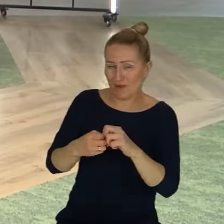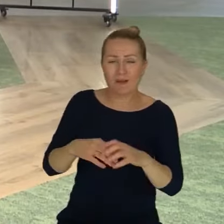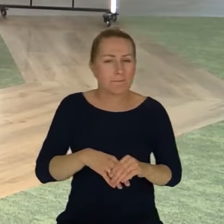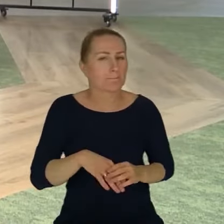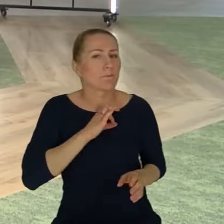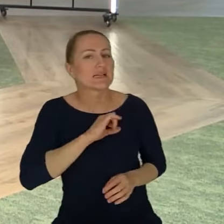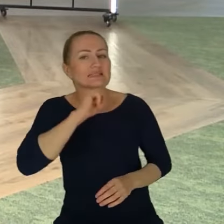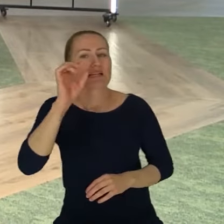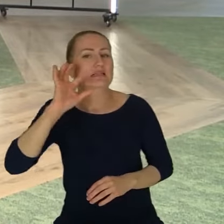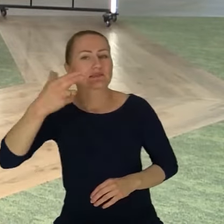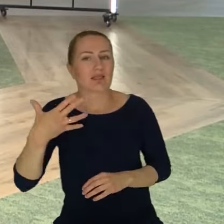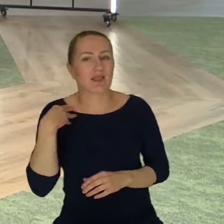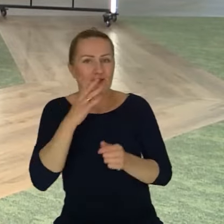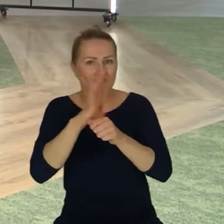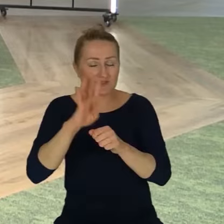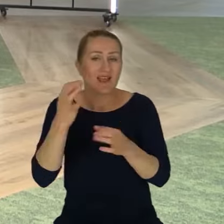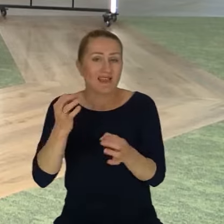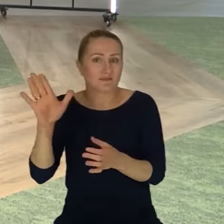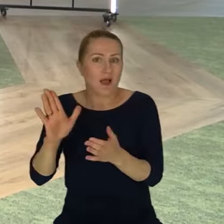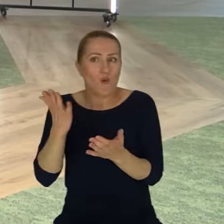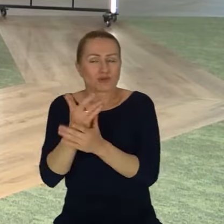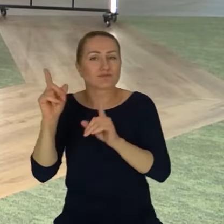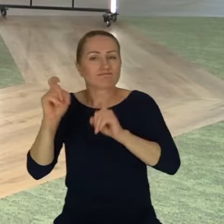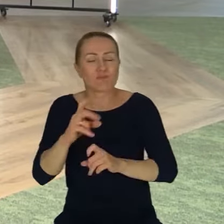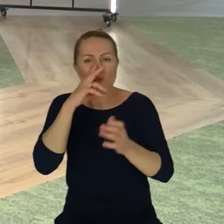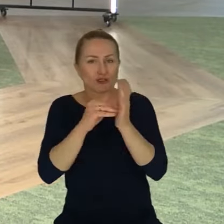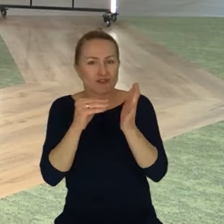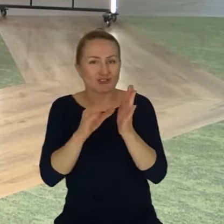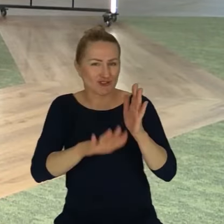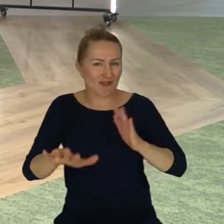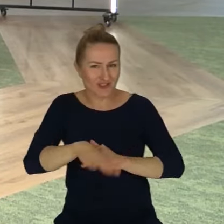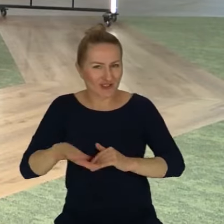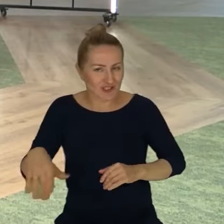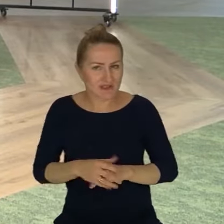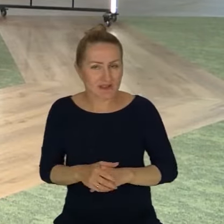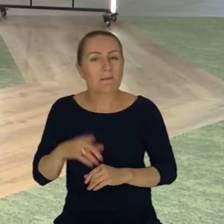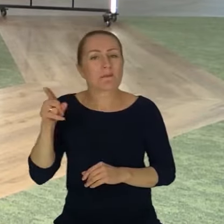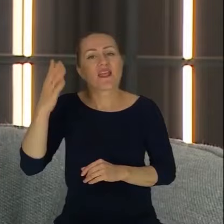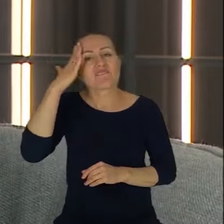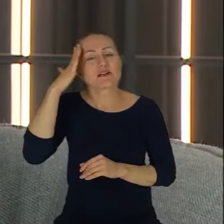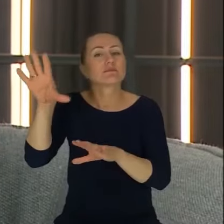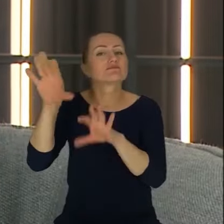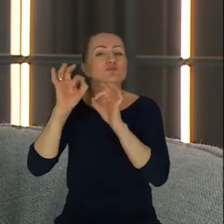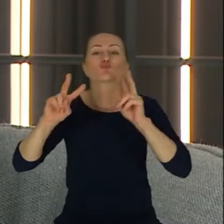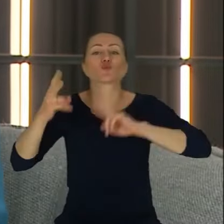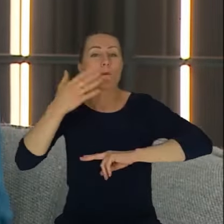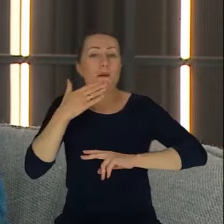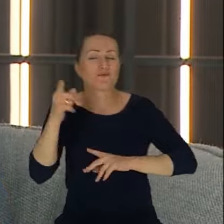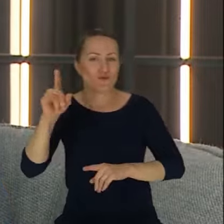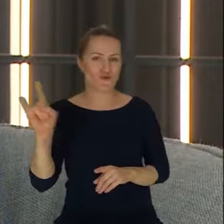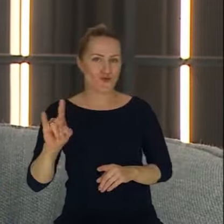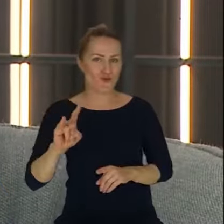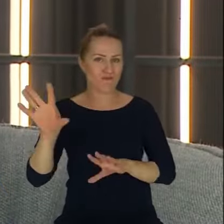pewnie wy macie podobne doświadczenie ewentualnie z dziećmi i on swoją wiedzę czerpie z YouTube'a i jak